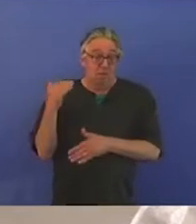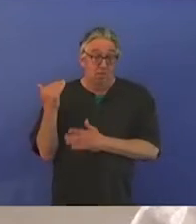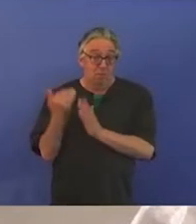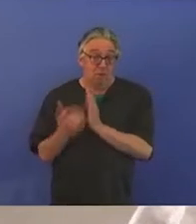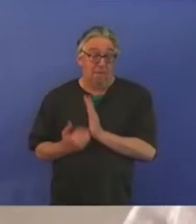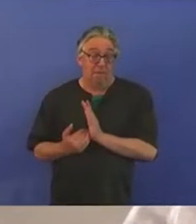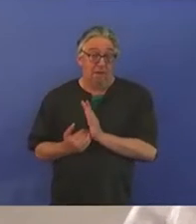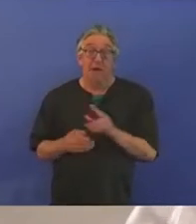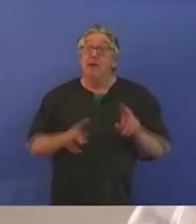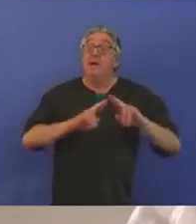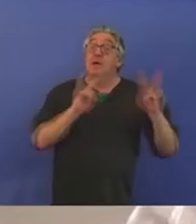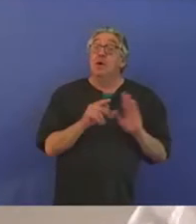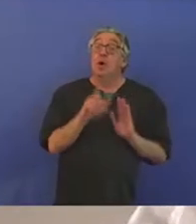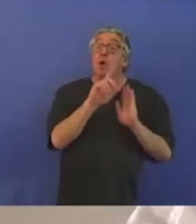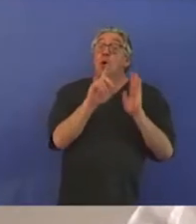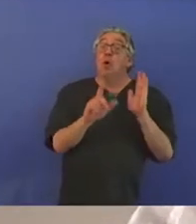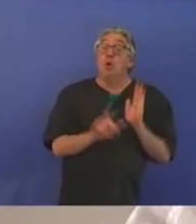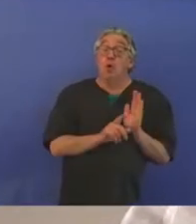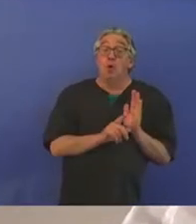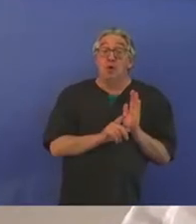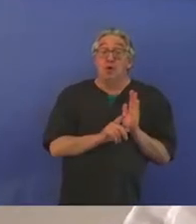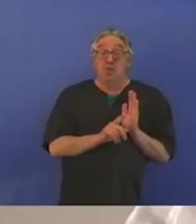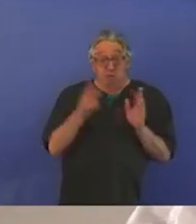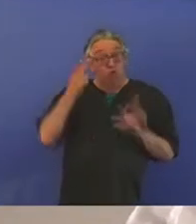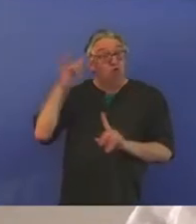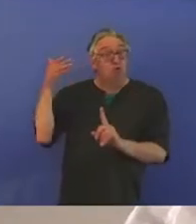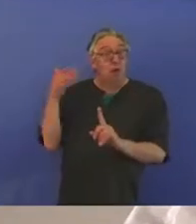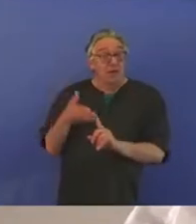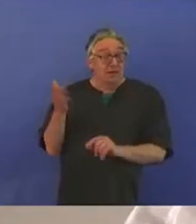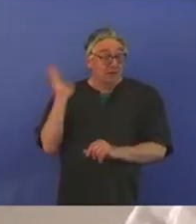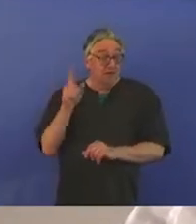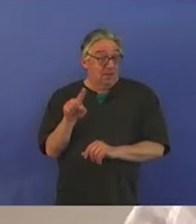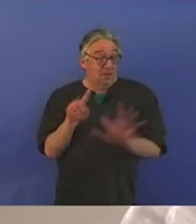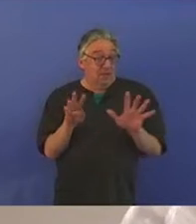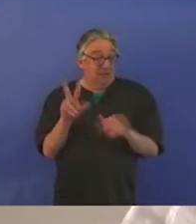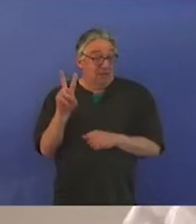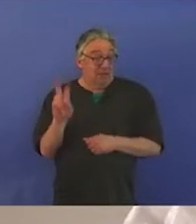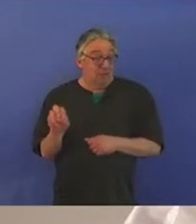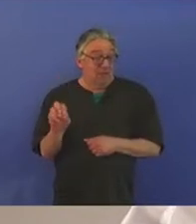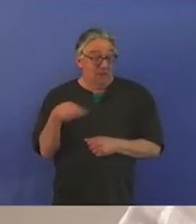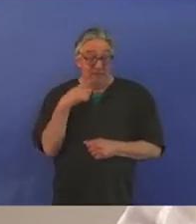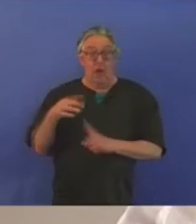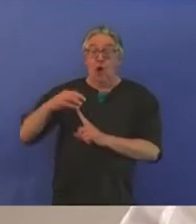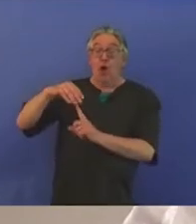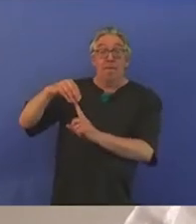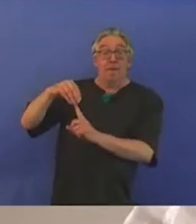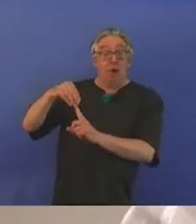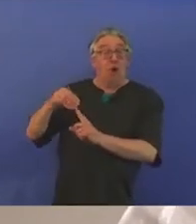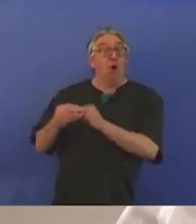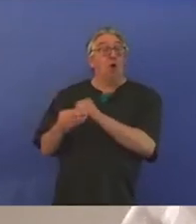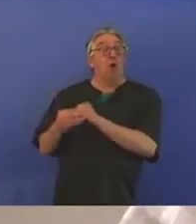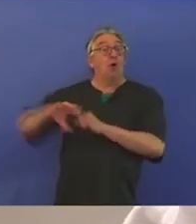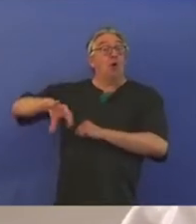1920 sur la base des souffrances et de l'historicité de la nation arménienne ne sera pas pleinement appliqué.